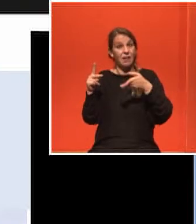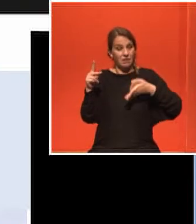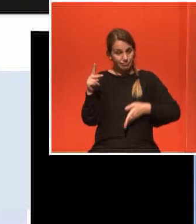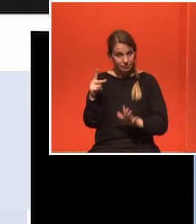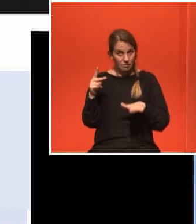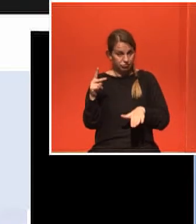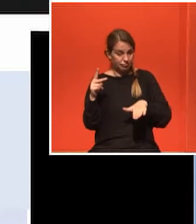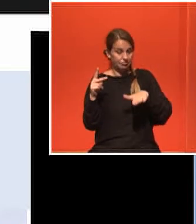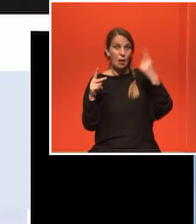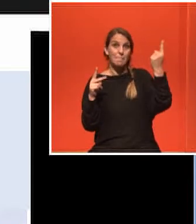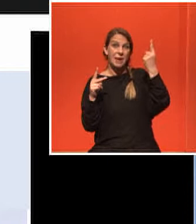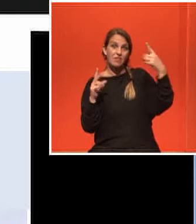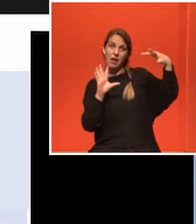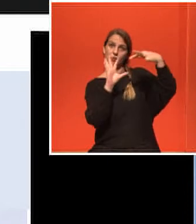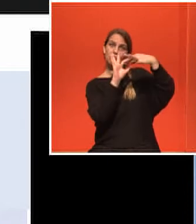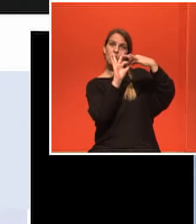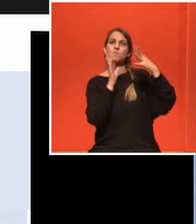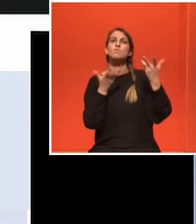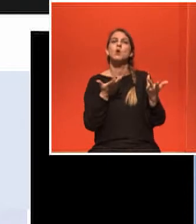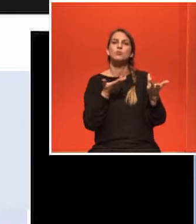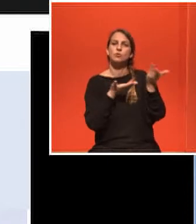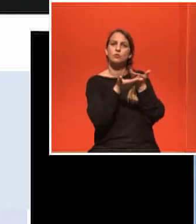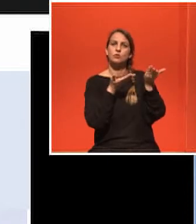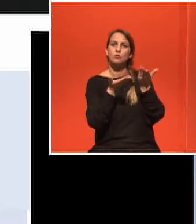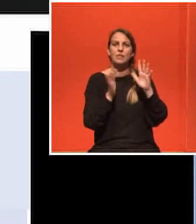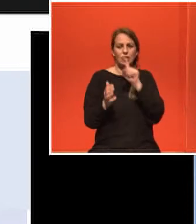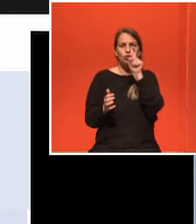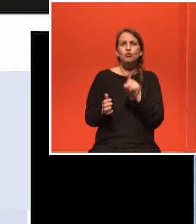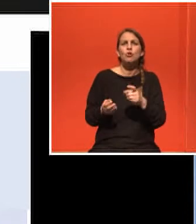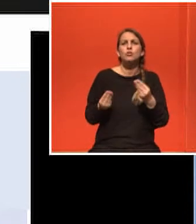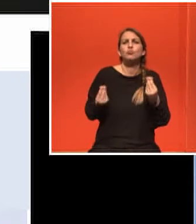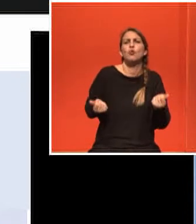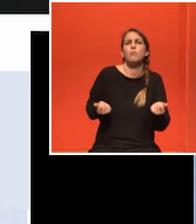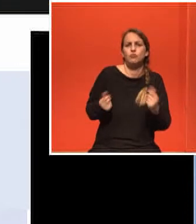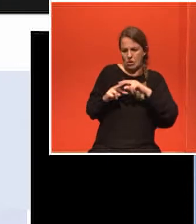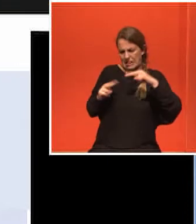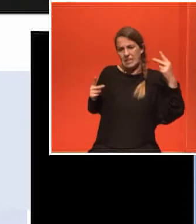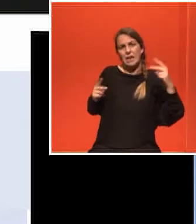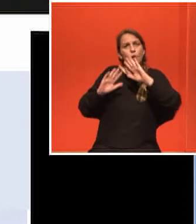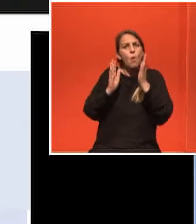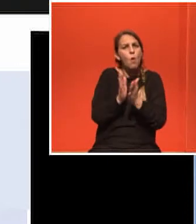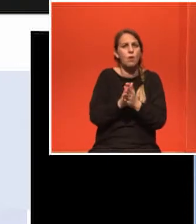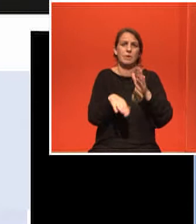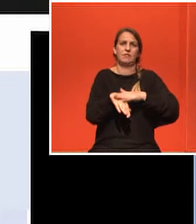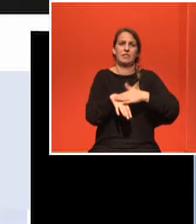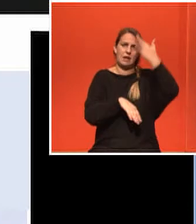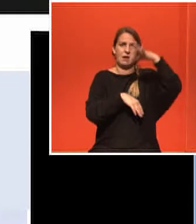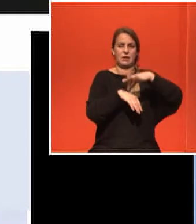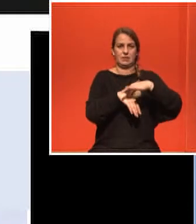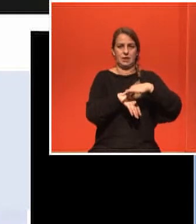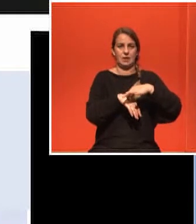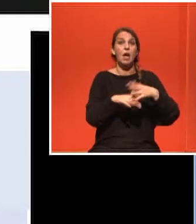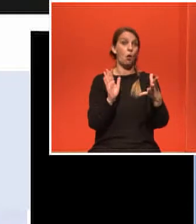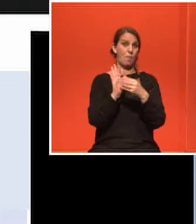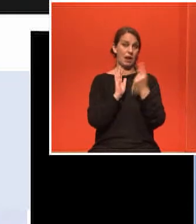το περιβάλλον και αλληλοπιδρά και με τον τρόπο της ζωής μας με έναν τρόπο όπως χαρακτηριστικά δείχνουν στους